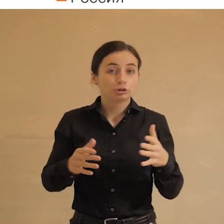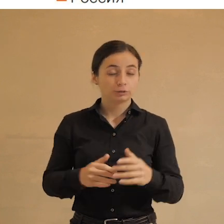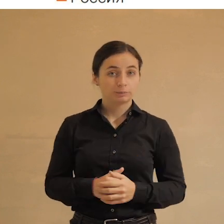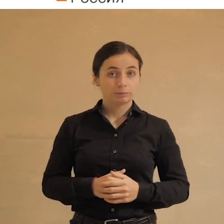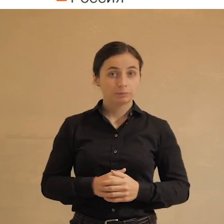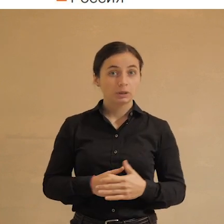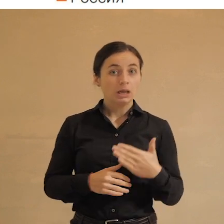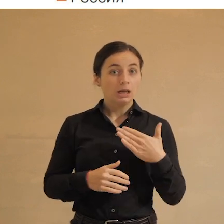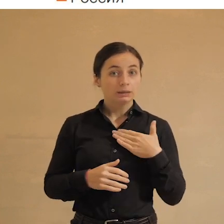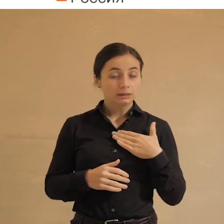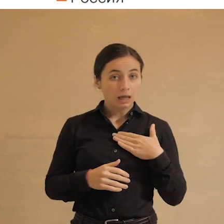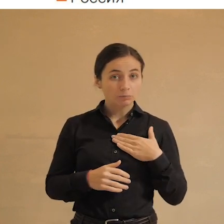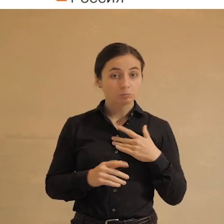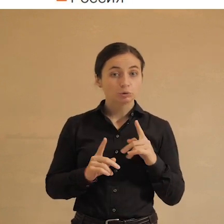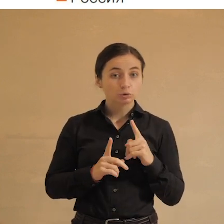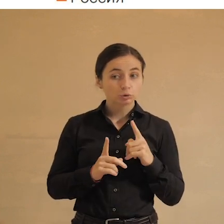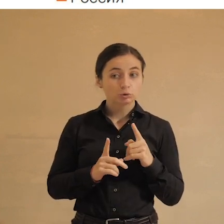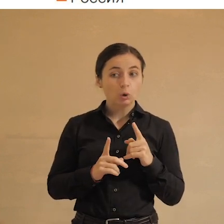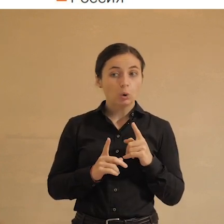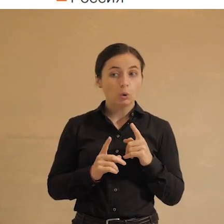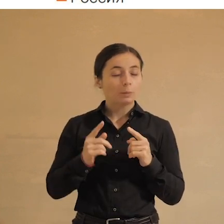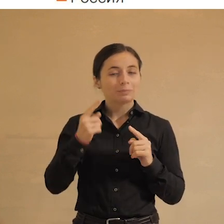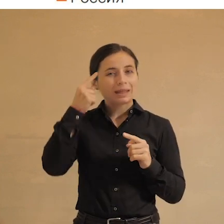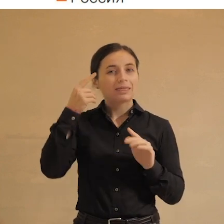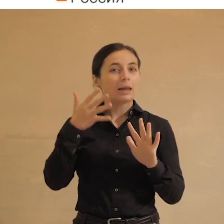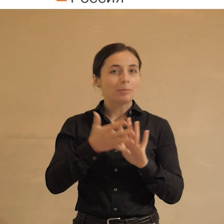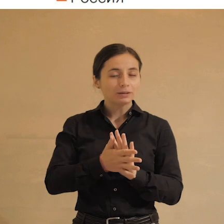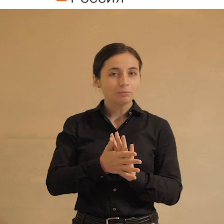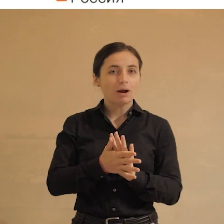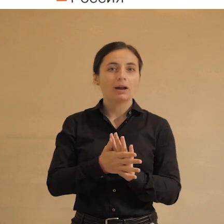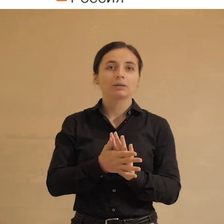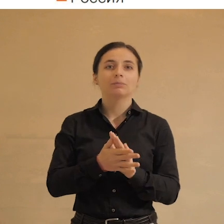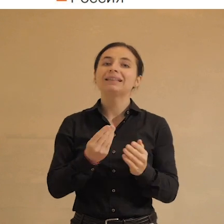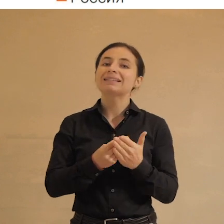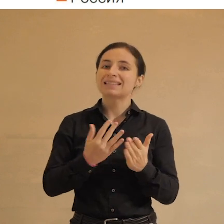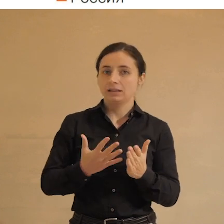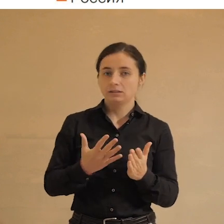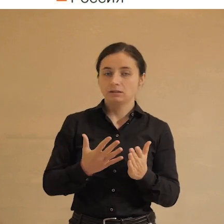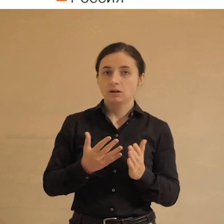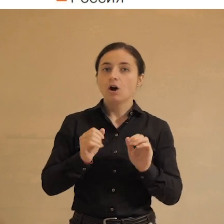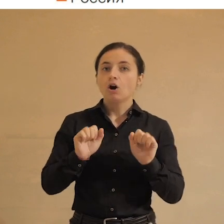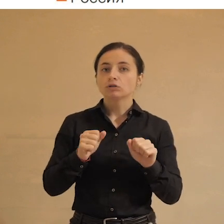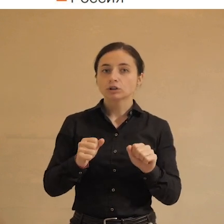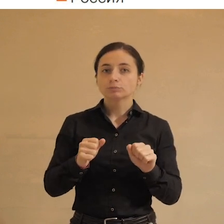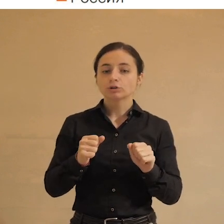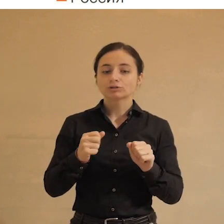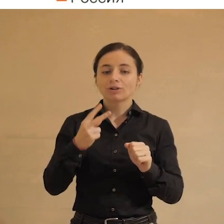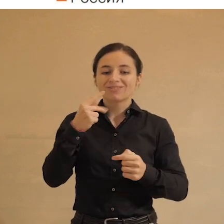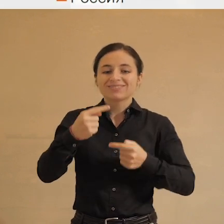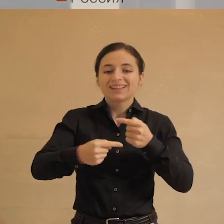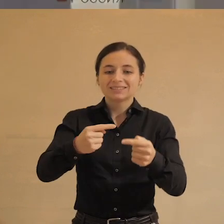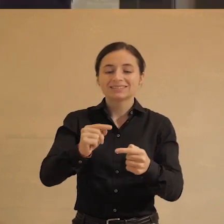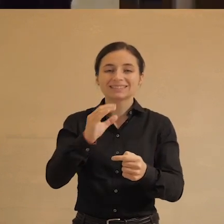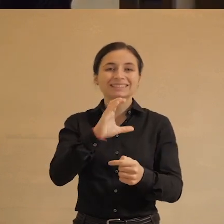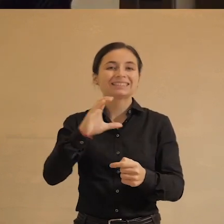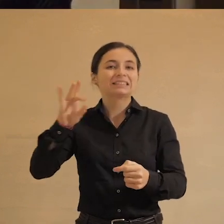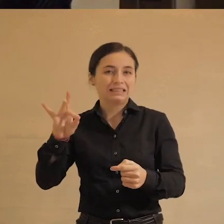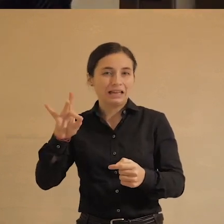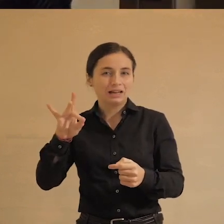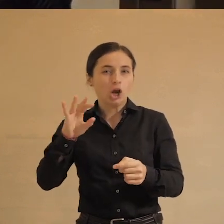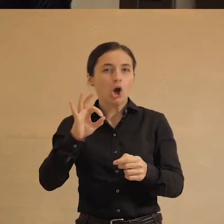Нам, среди прочего, что мы тоже не очень осознаем и, может быть, недостаточно ценим, вероятно, в наследство от советской системы